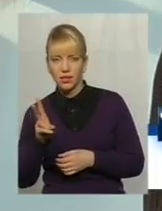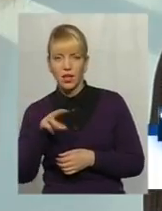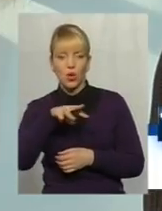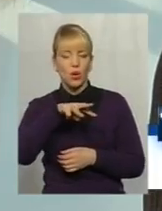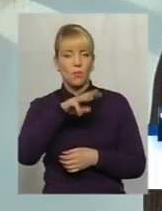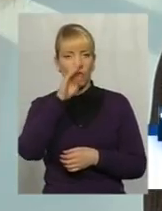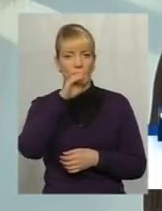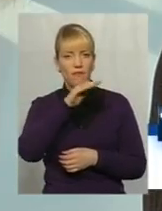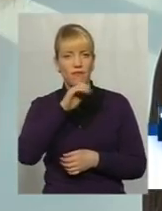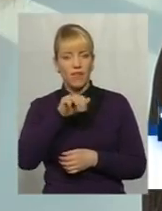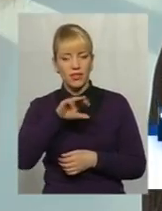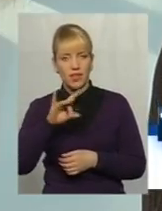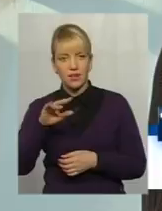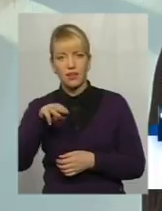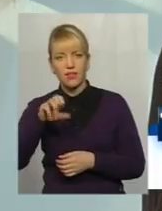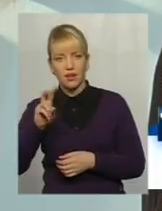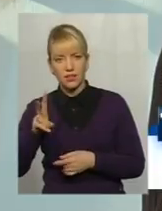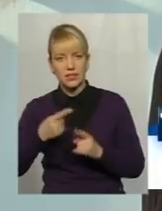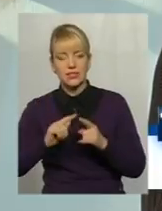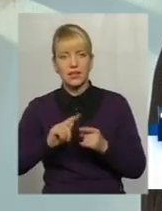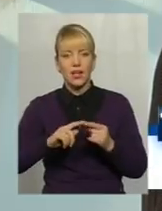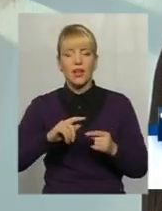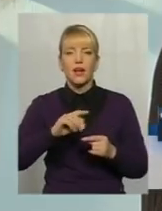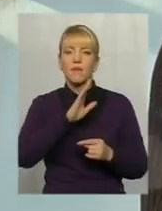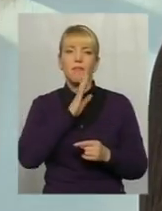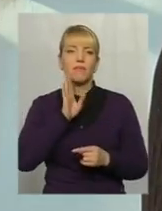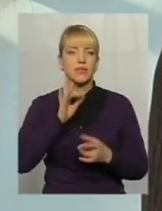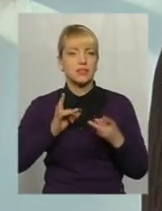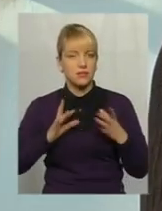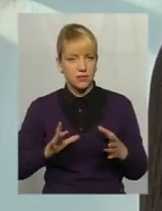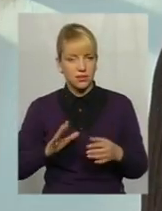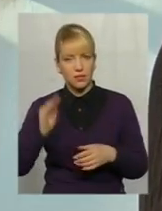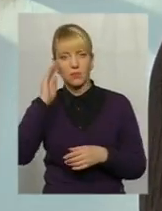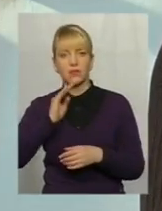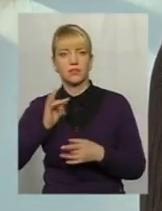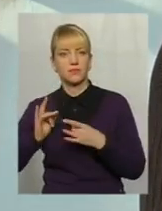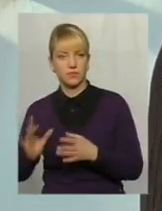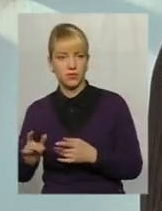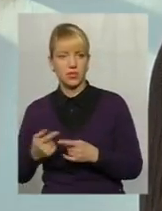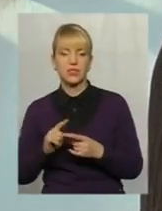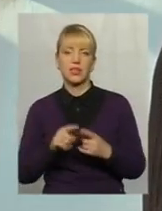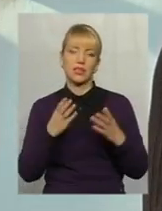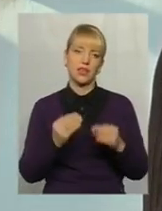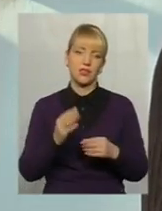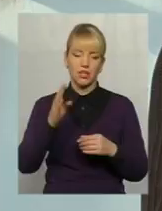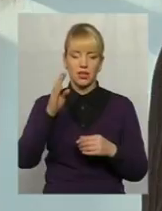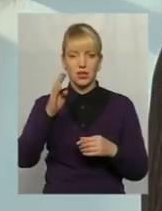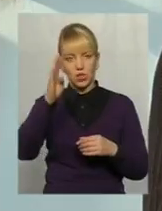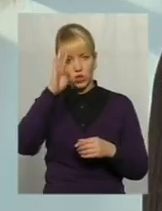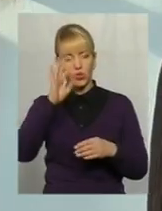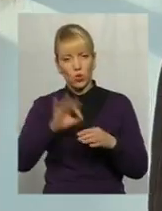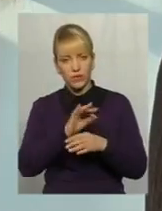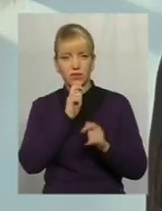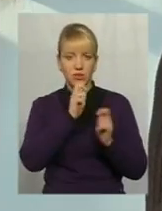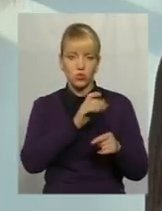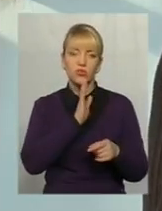мати і день батька. І в цей день вони дарують подарунки, чоловіки дарують жінкам, а